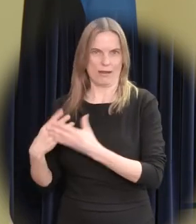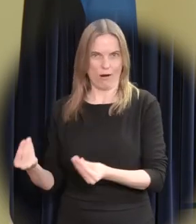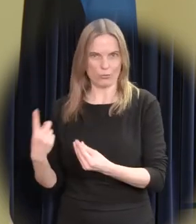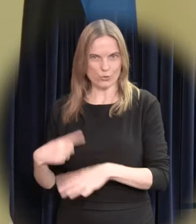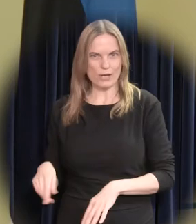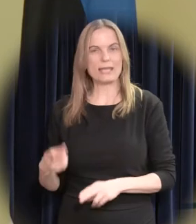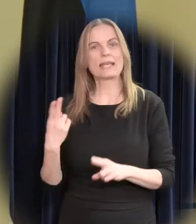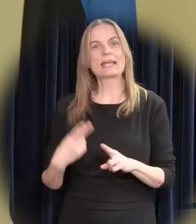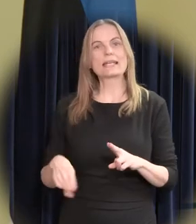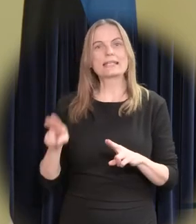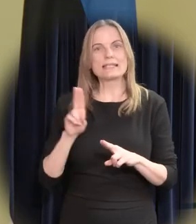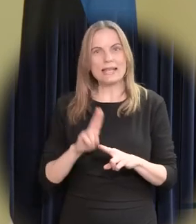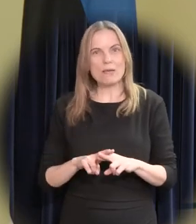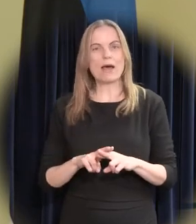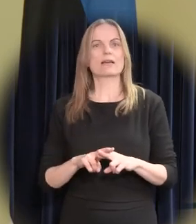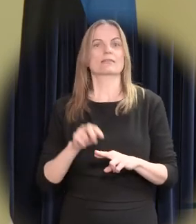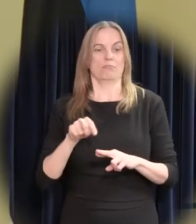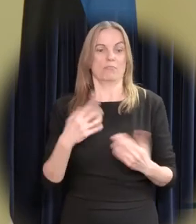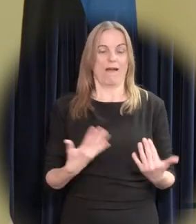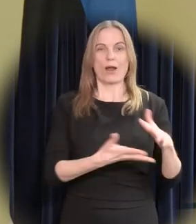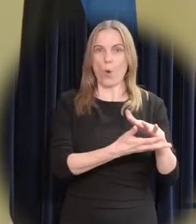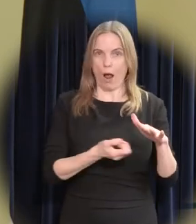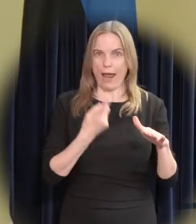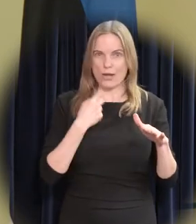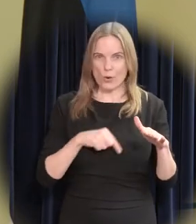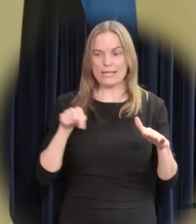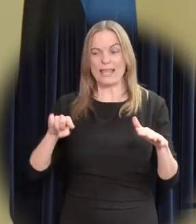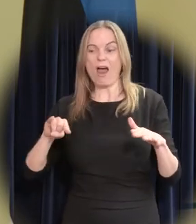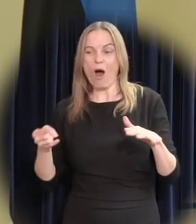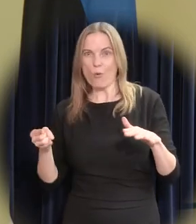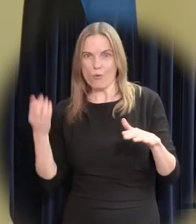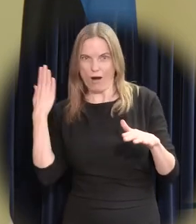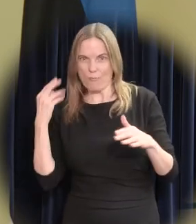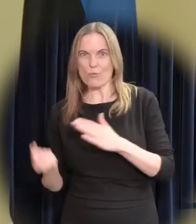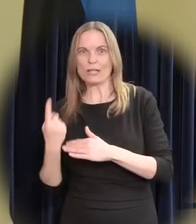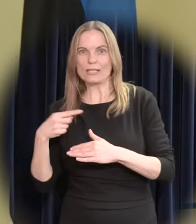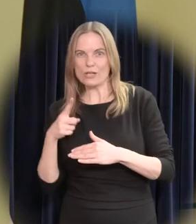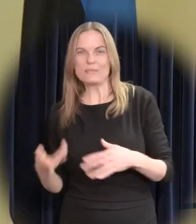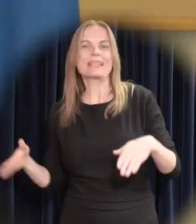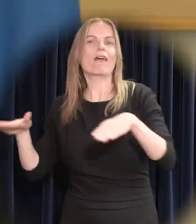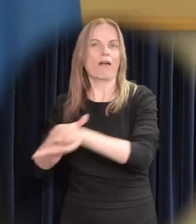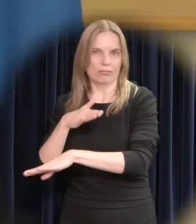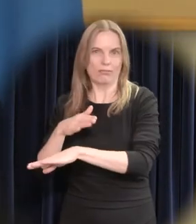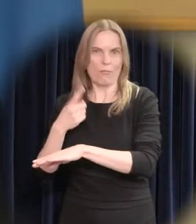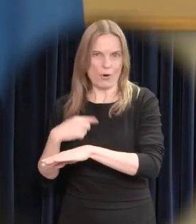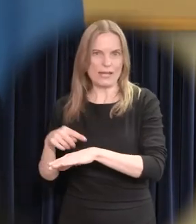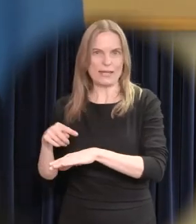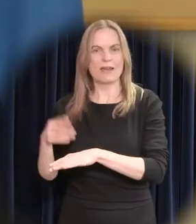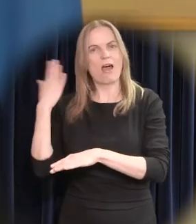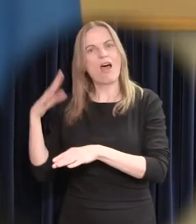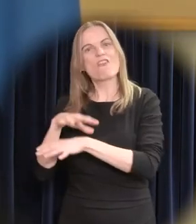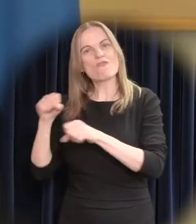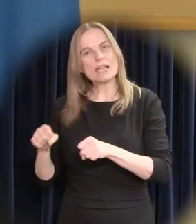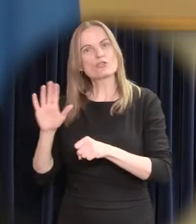viigileht, mis varjas ära juba varem võimust võtnud valitsemistiili – elada üle oma võimaluste. Selge on see,